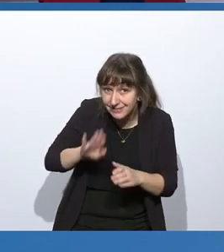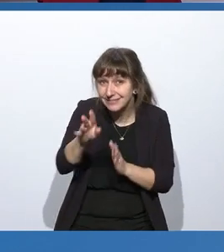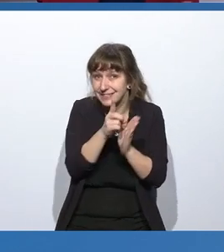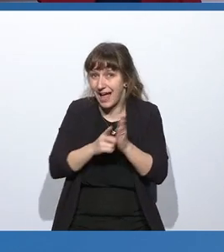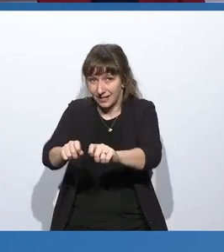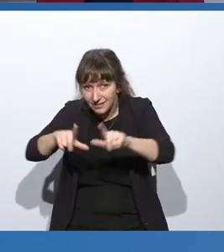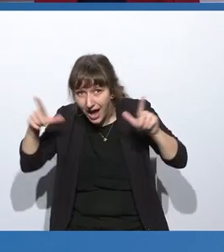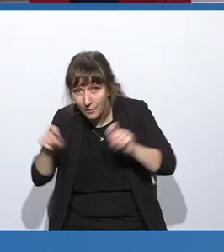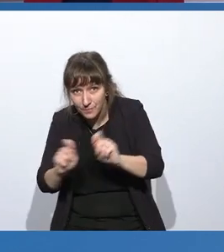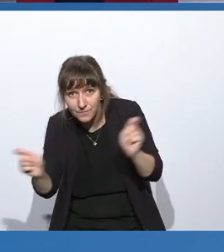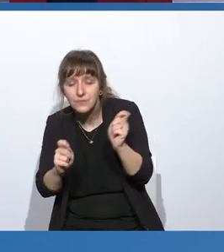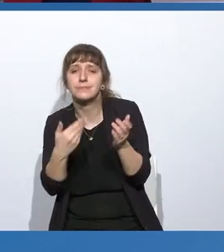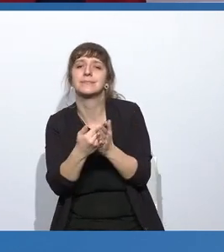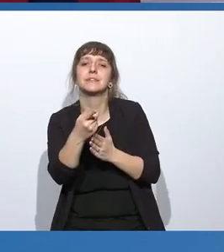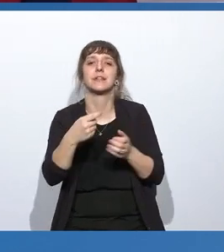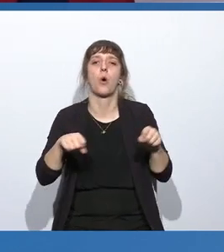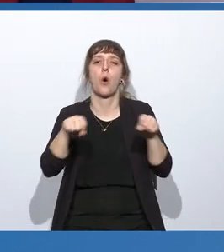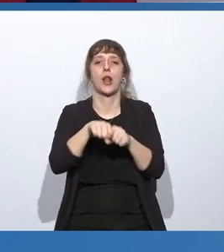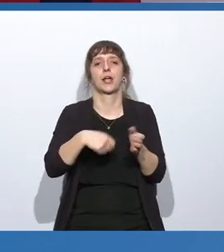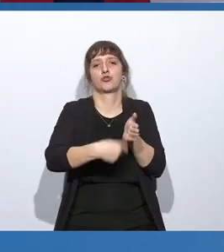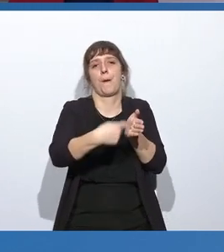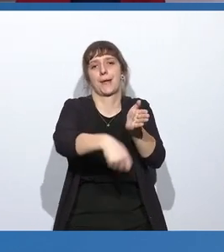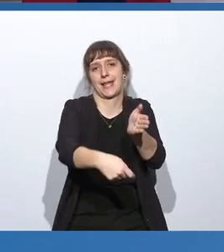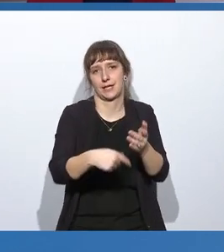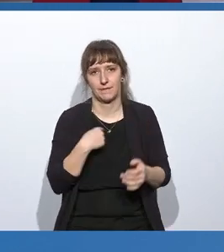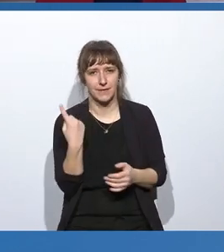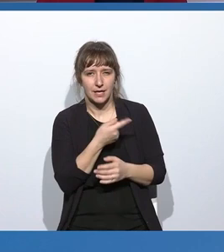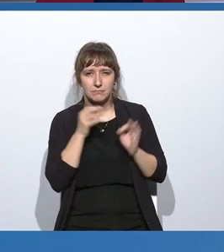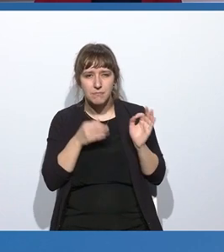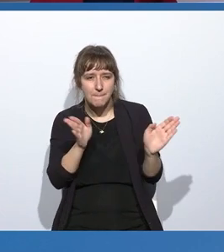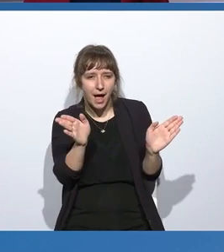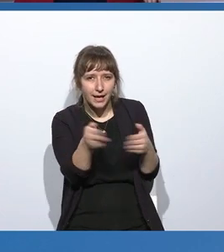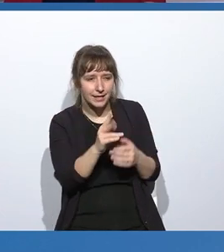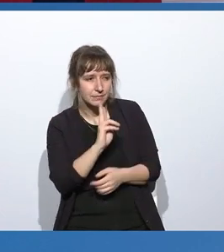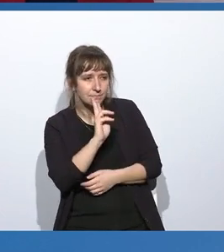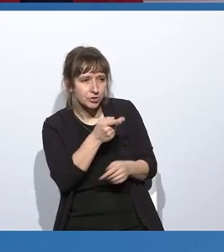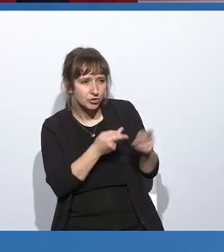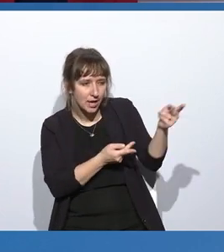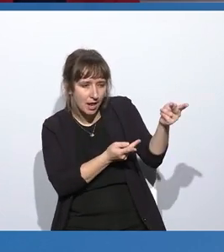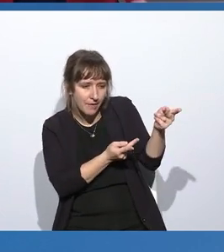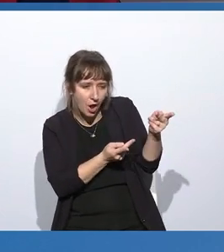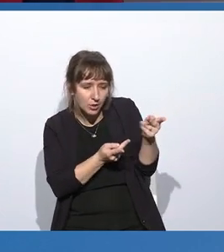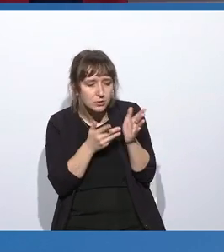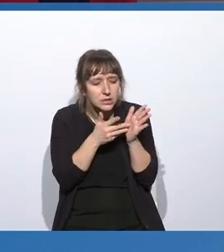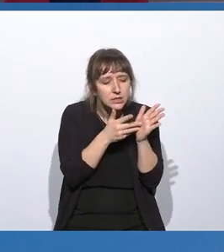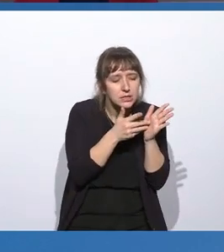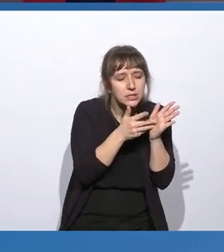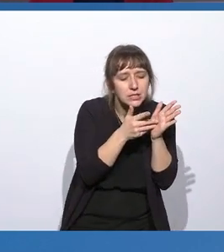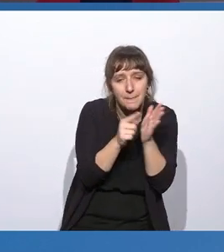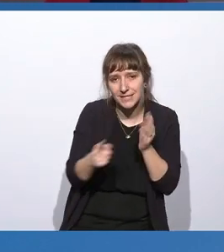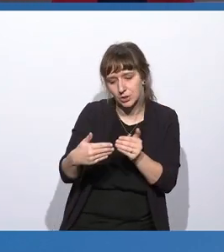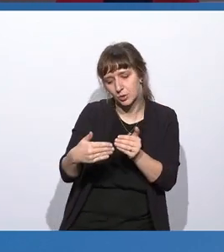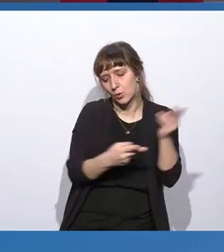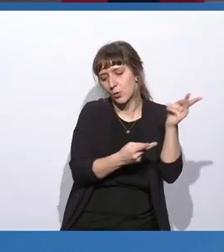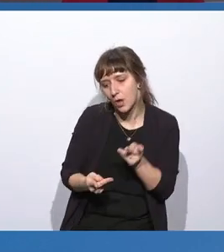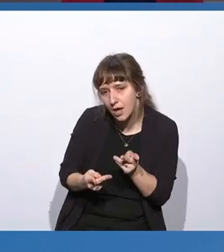Denken Sie einmal ans Online-Shopping. Wir verfolgen unsere Pakete bis vor unsere Tür oder sogar vor die Fußmatte. Im